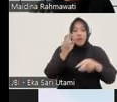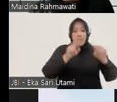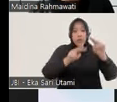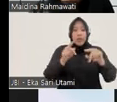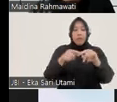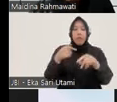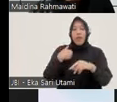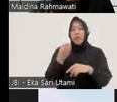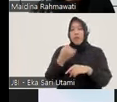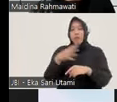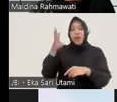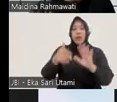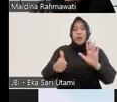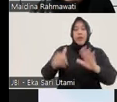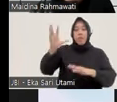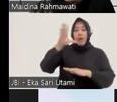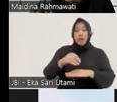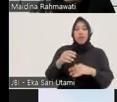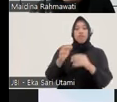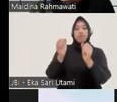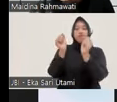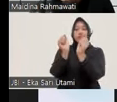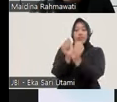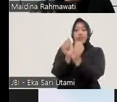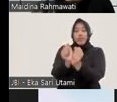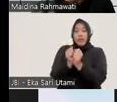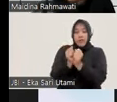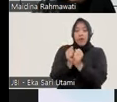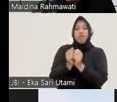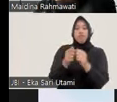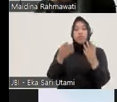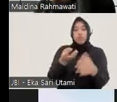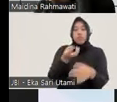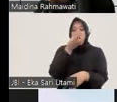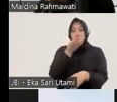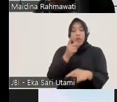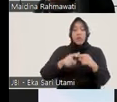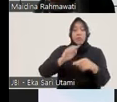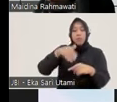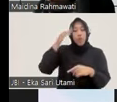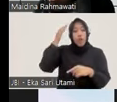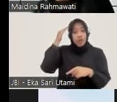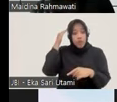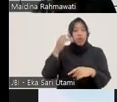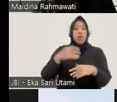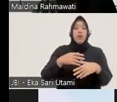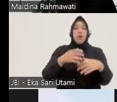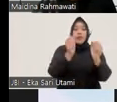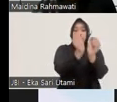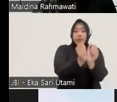penangkapan di tindak pidana narkotika padahal kita tahu selama masa penangkapan tersebut